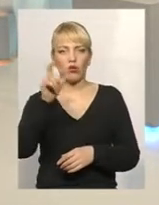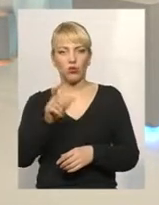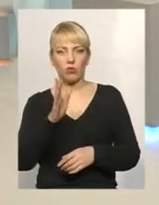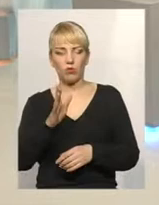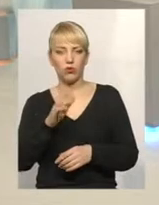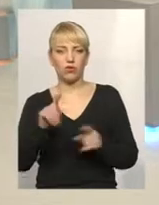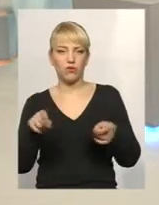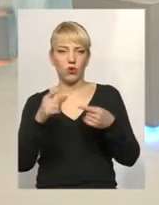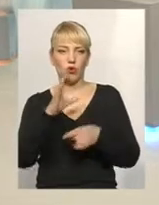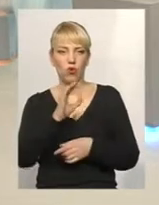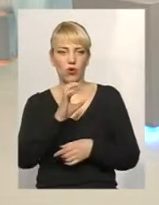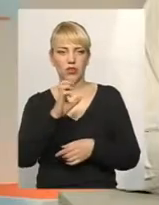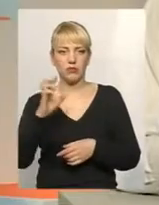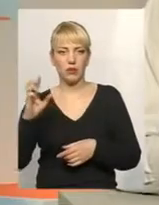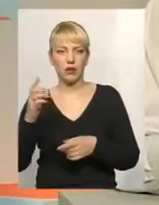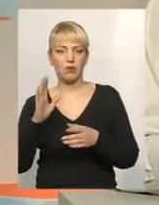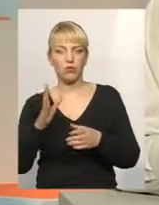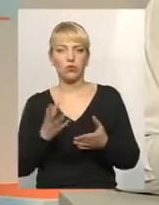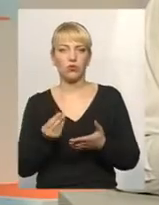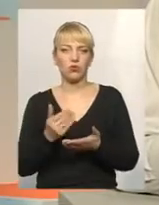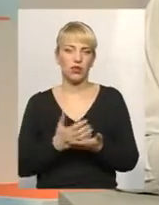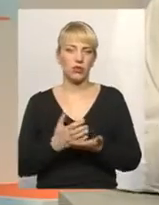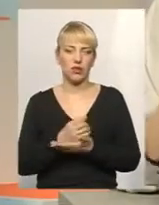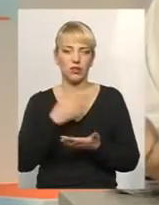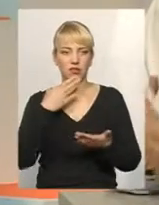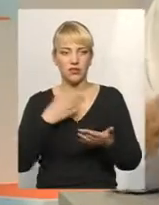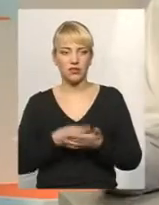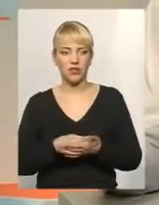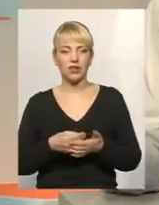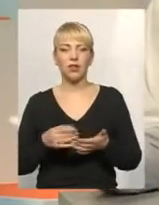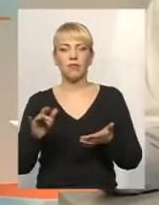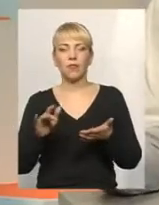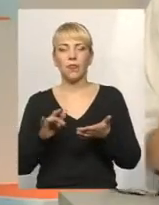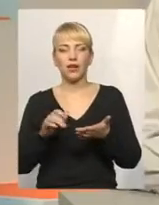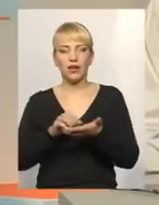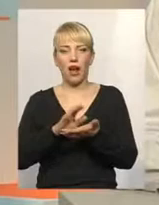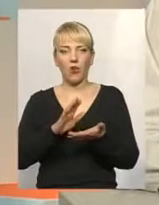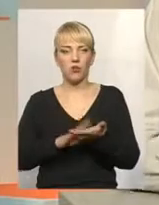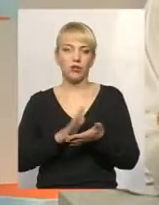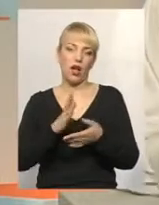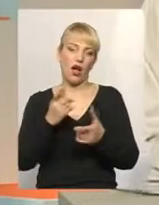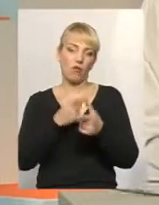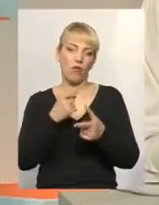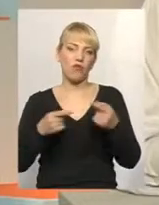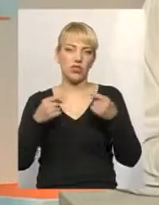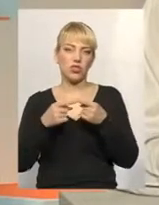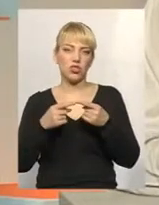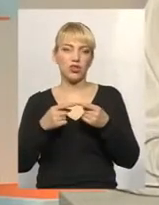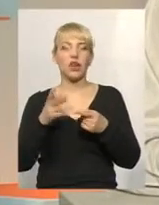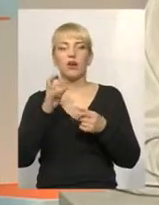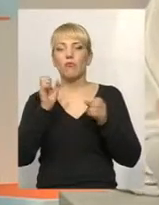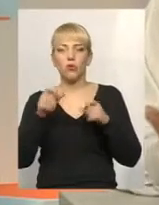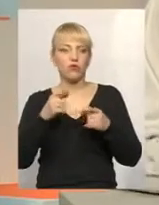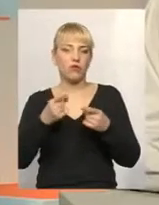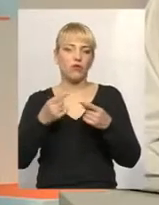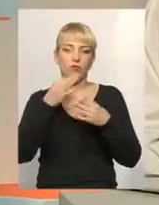і ви можете збирати кошти як на свій рахунок, так визначити і управителя. Тобто зворотній, це теж зворотній